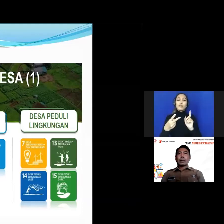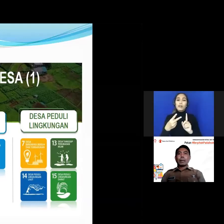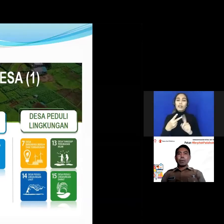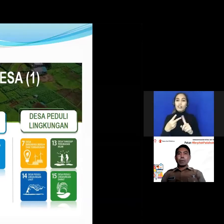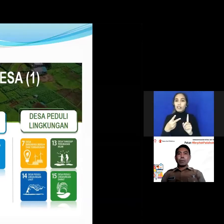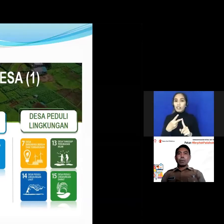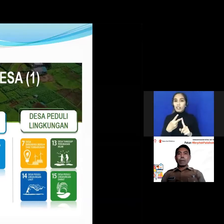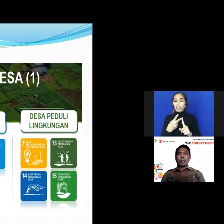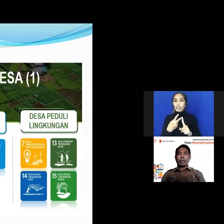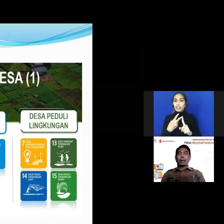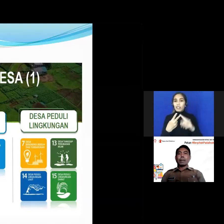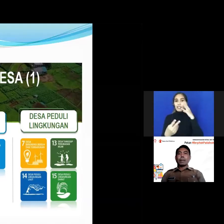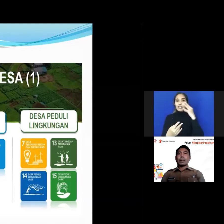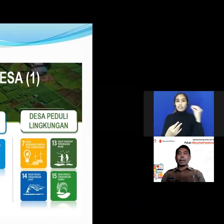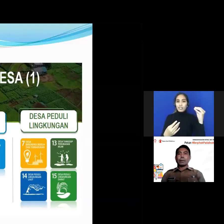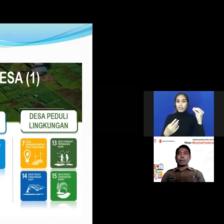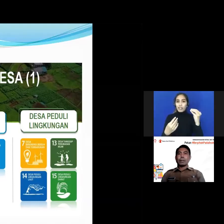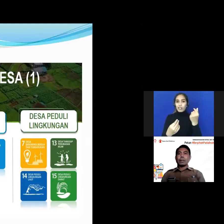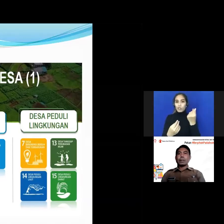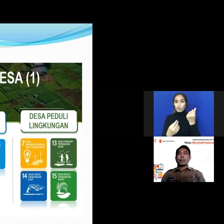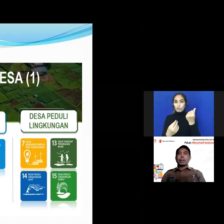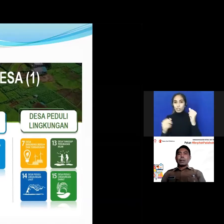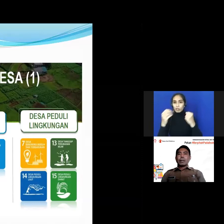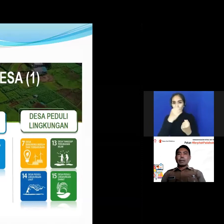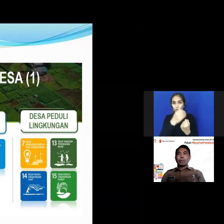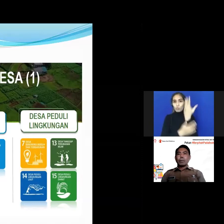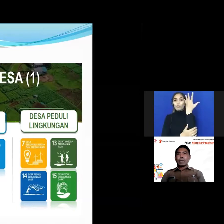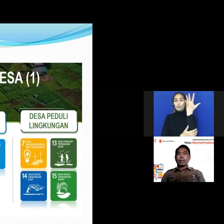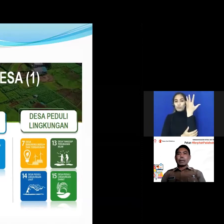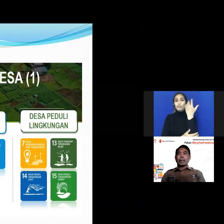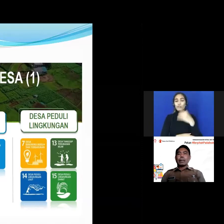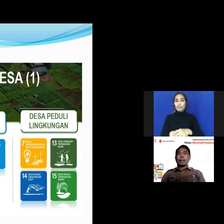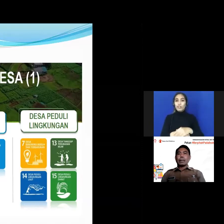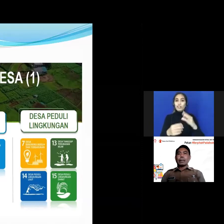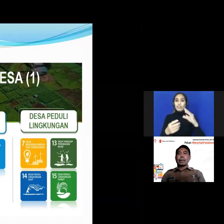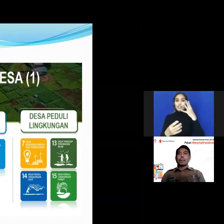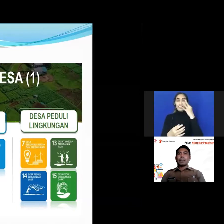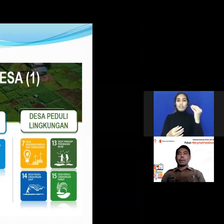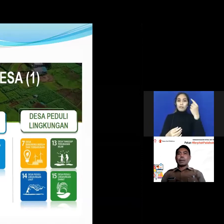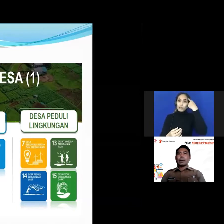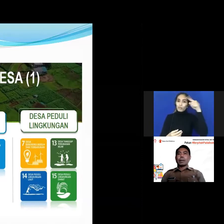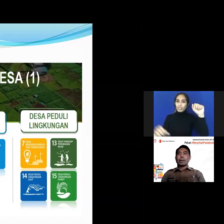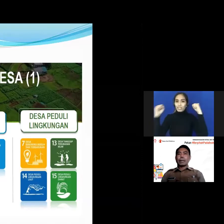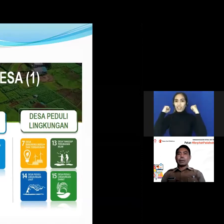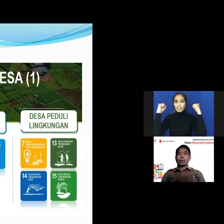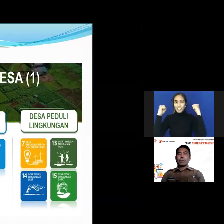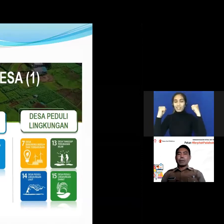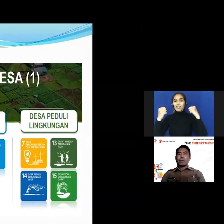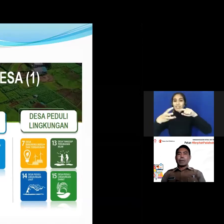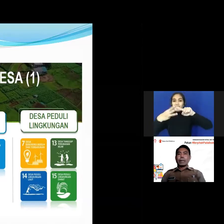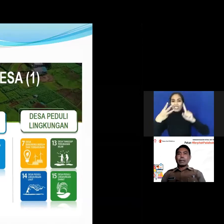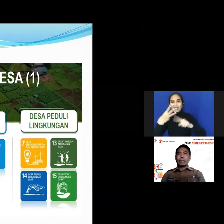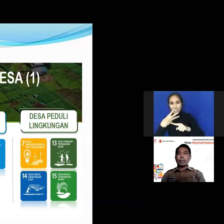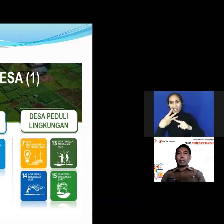desa ekonomi tumbuh merata ada 4 indikator SDGs desa peduli kesehatan ada 3 indikator